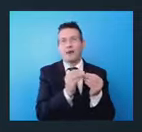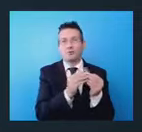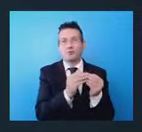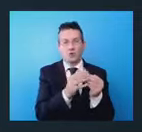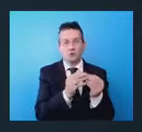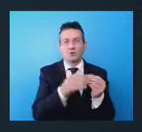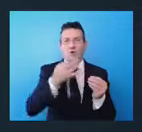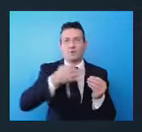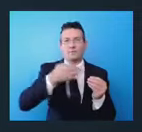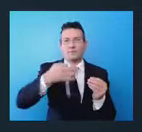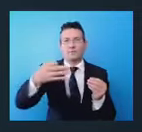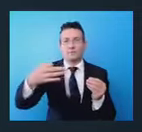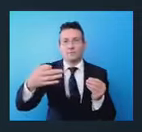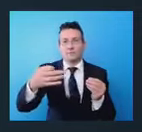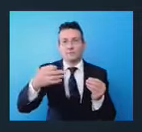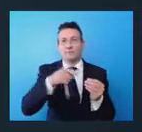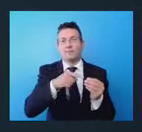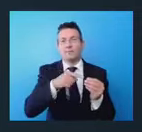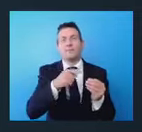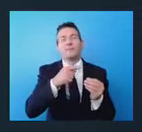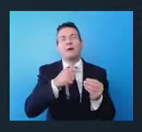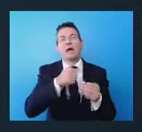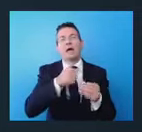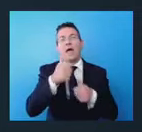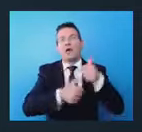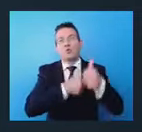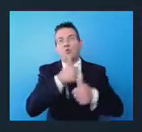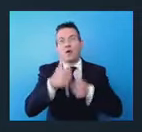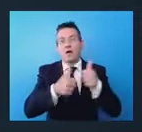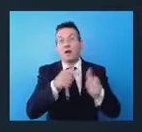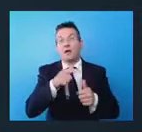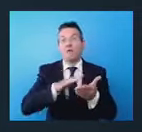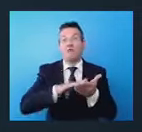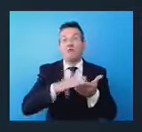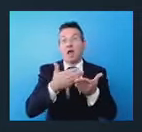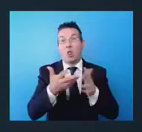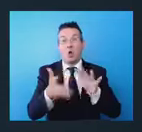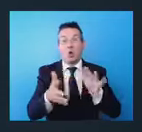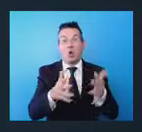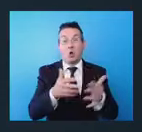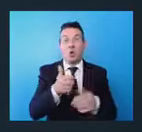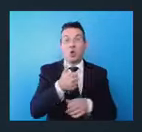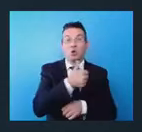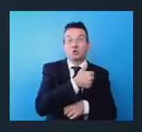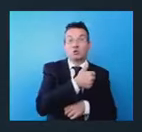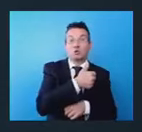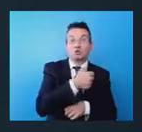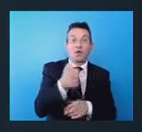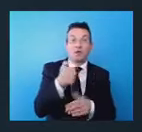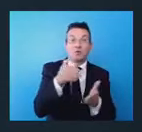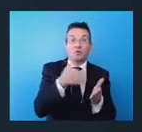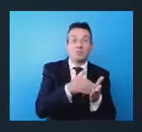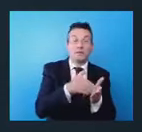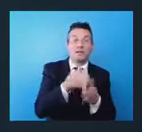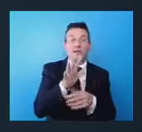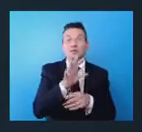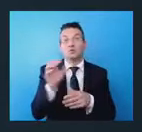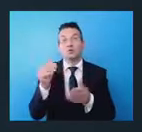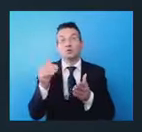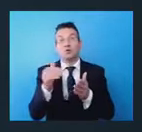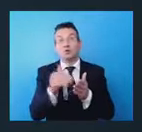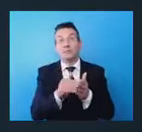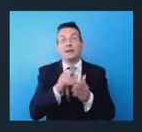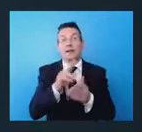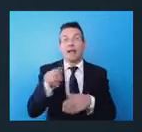il cosiddetto mantenimento annuale, il cui valore di commessa oscilla tra i 100.500.000 euro e può durare alcune